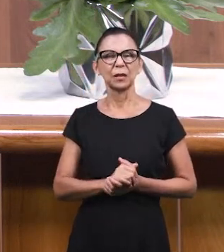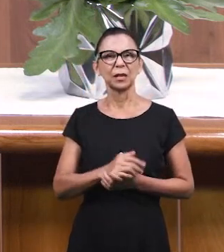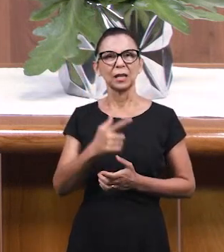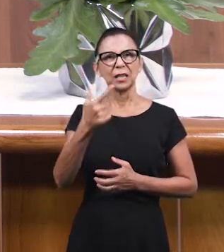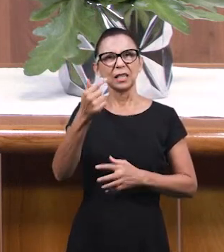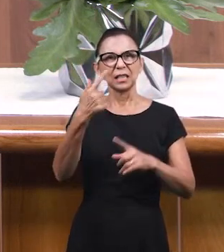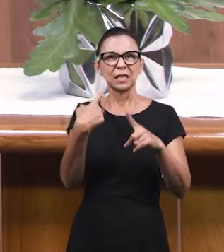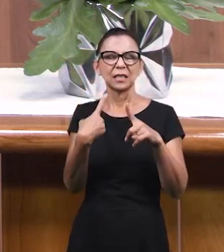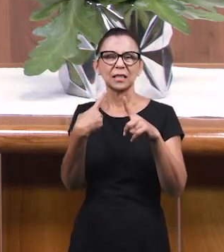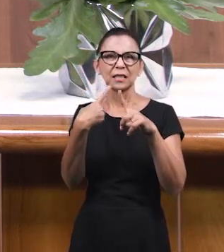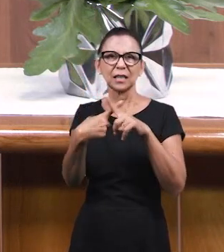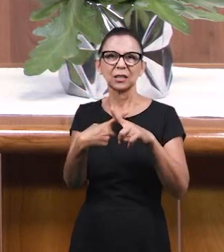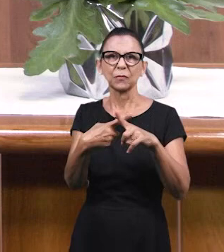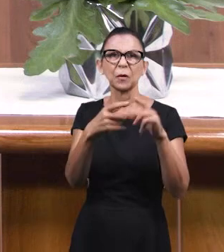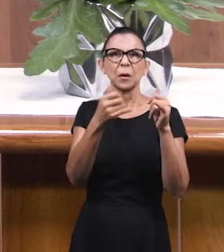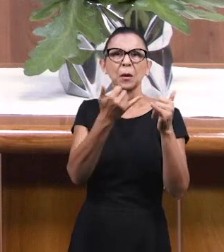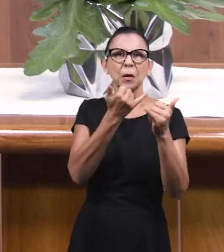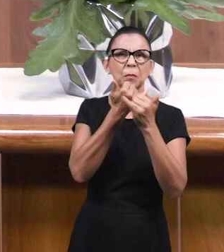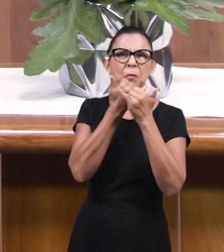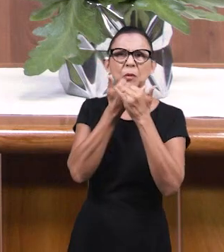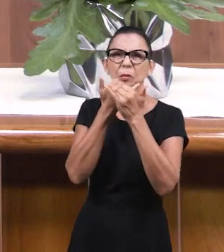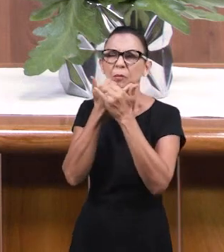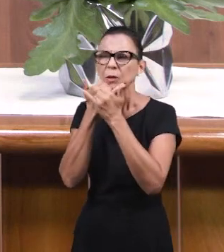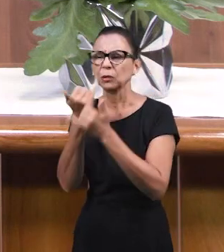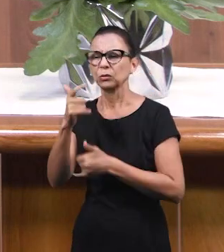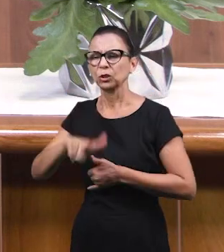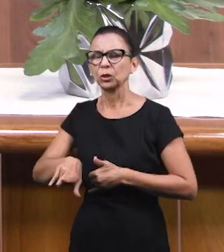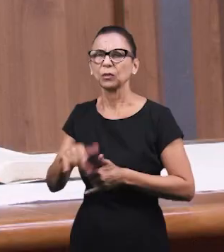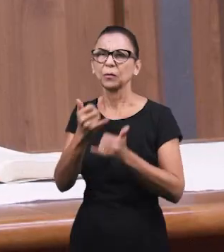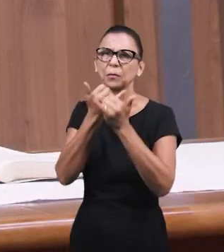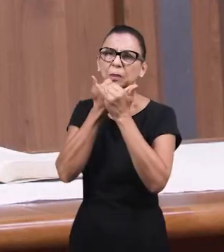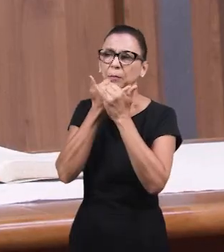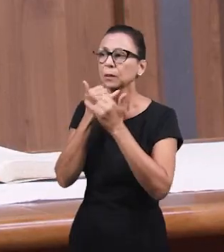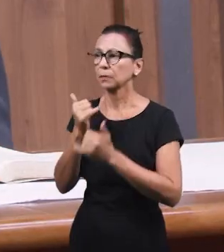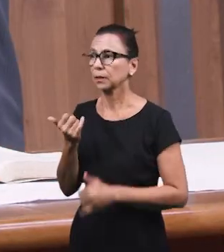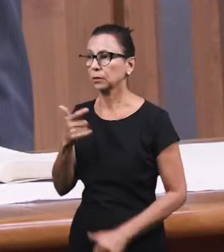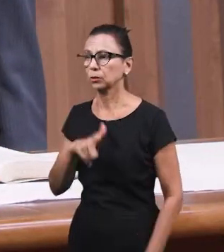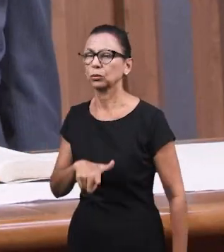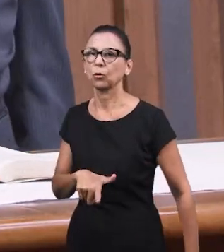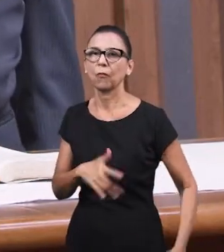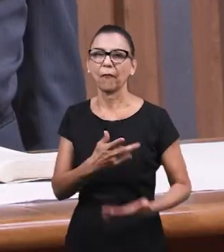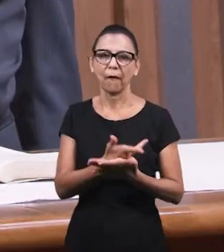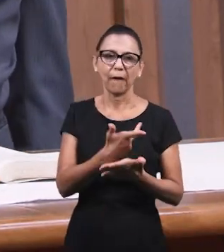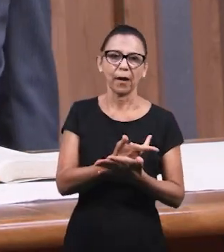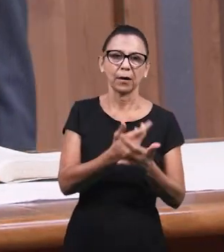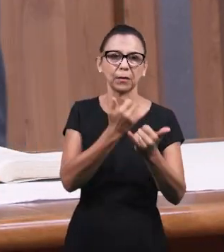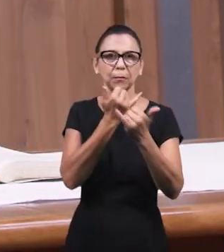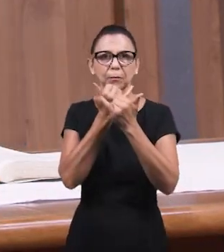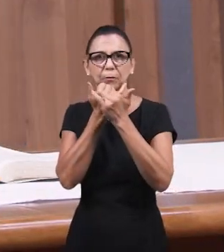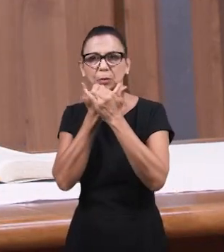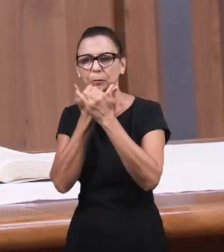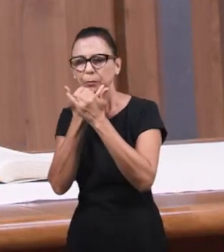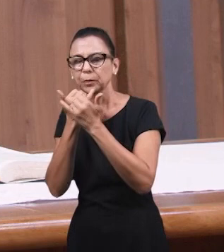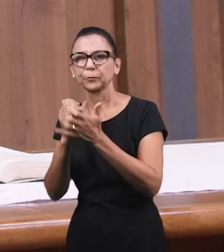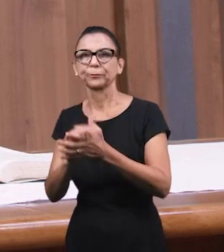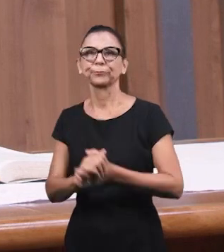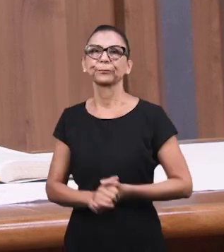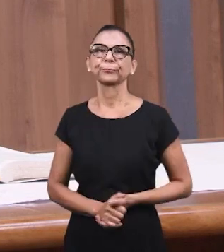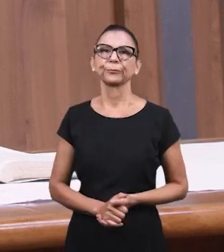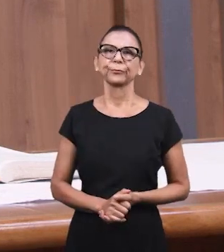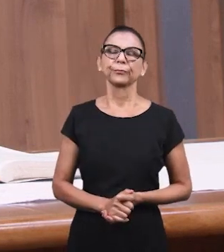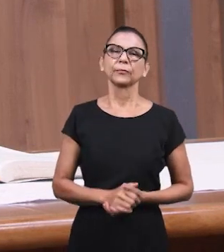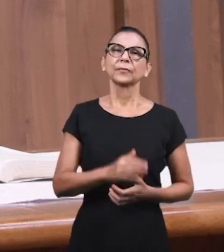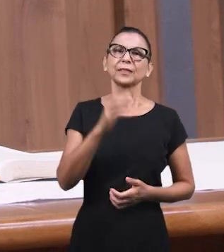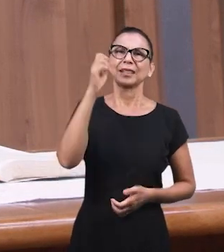Семь раз в день. И так только по действию благодати мы можем прощать. И для всех